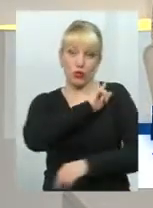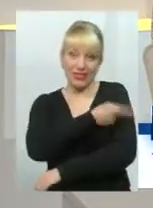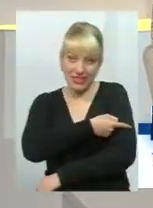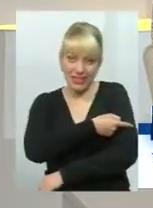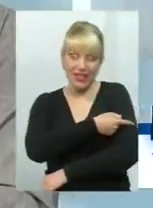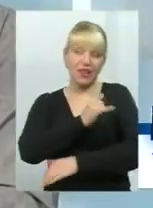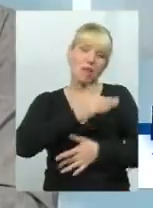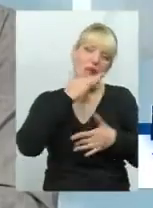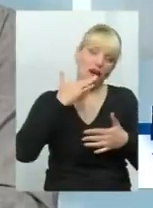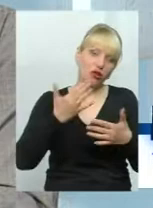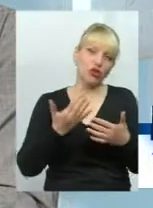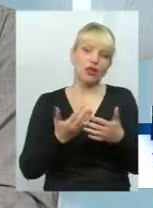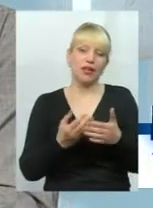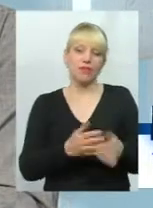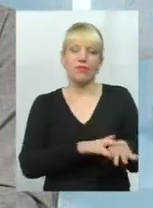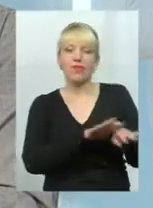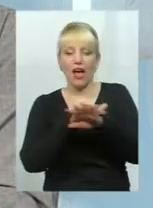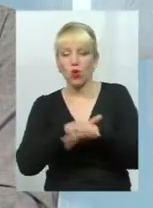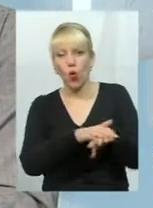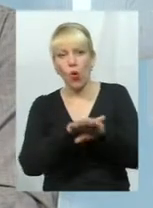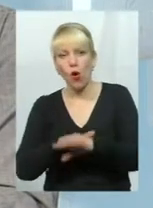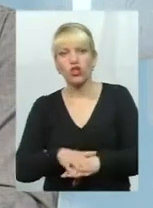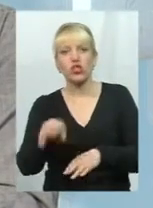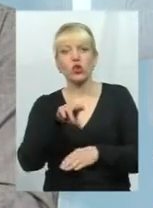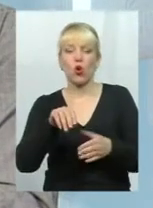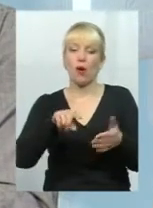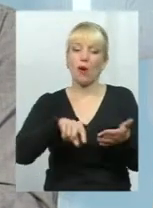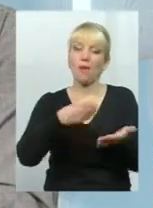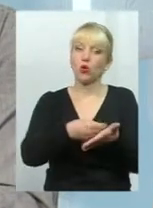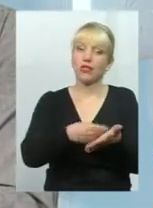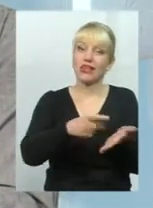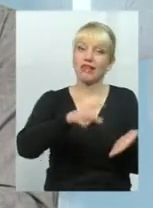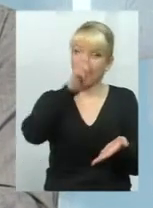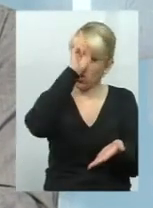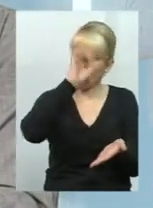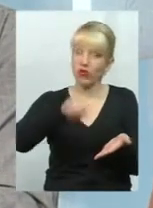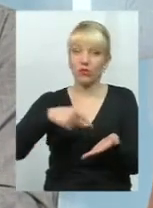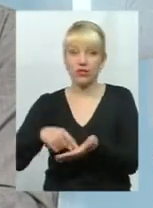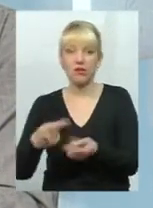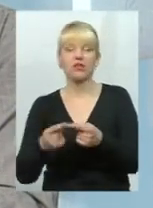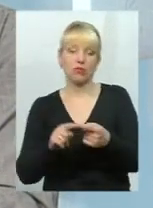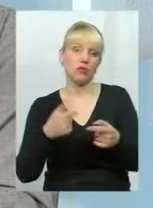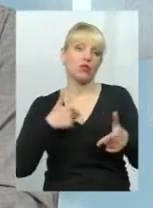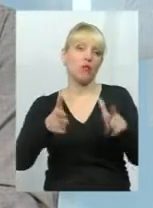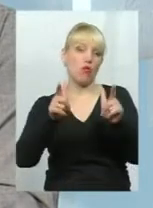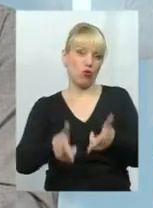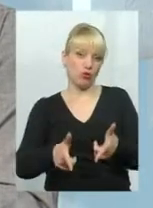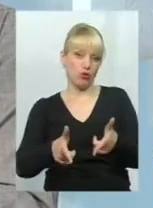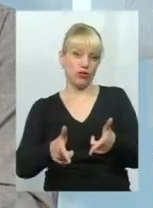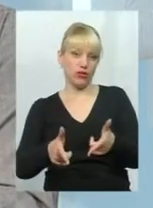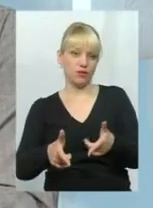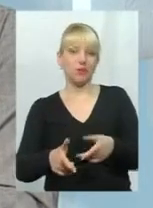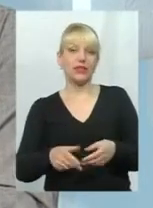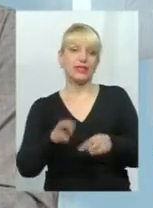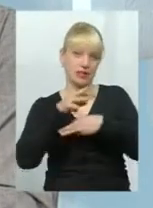багато-багато надходження до бюджету місцевого і державного. І в цьому ключі я абсолютно погоджуюся з